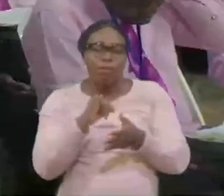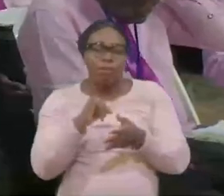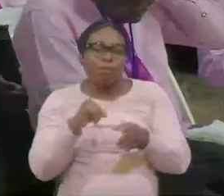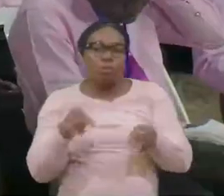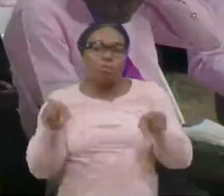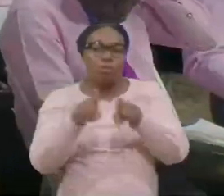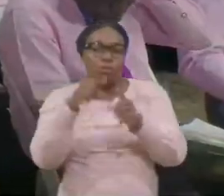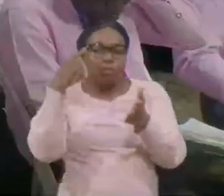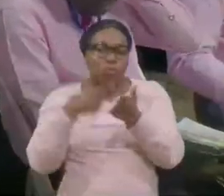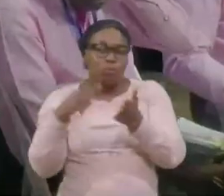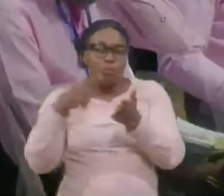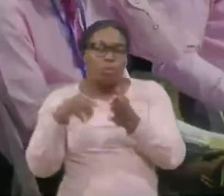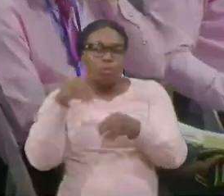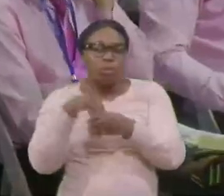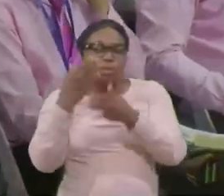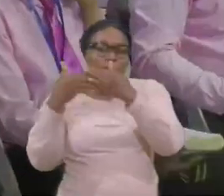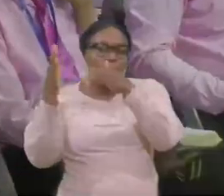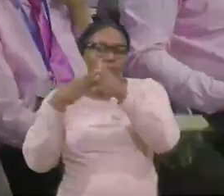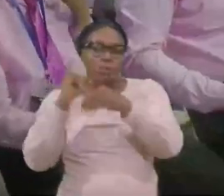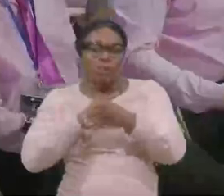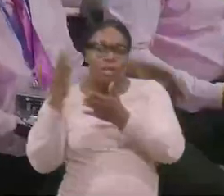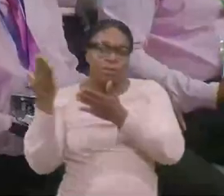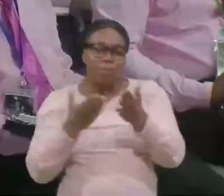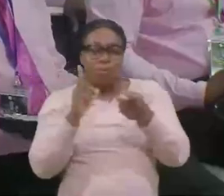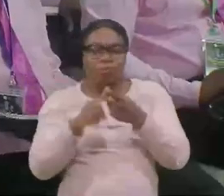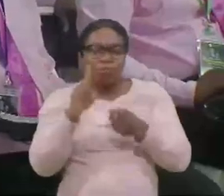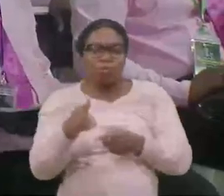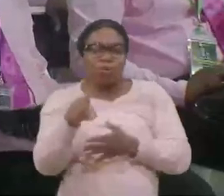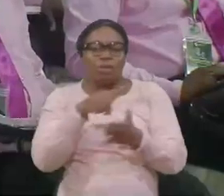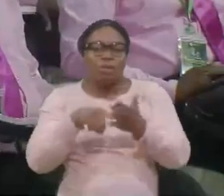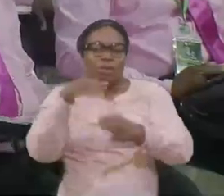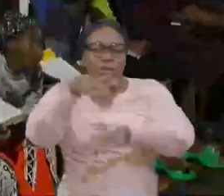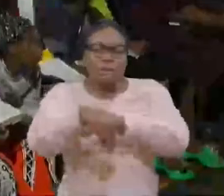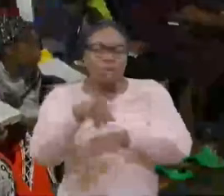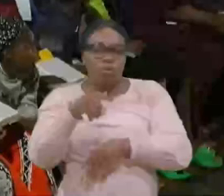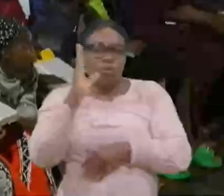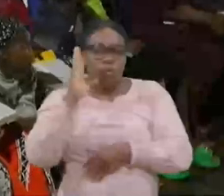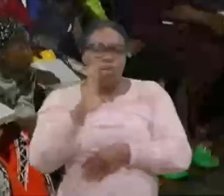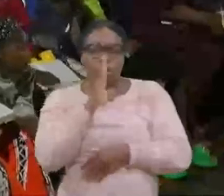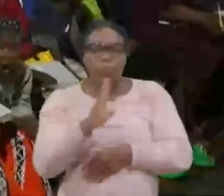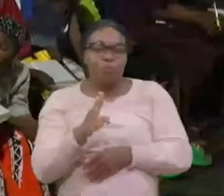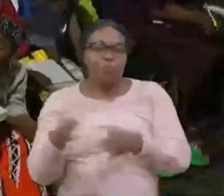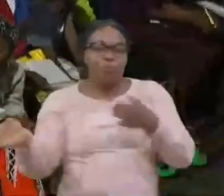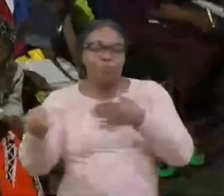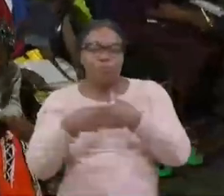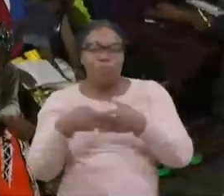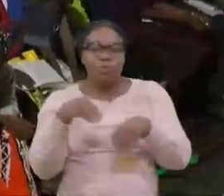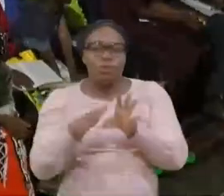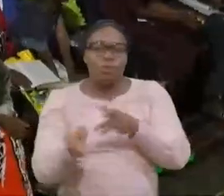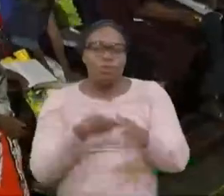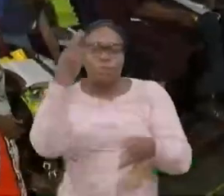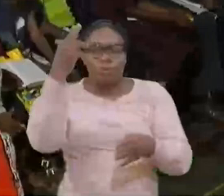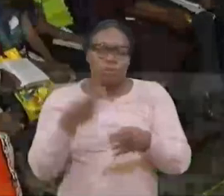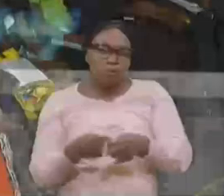été notée au ciel je vous l'amène ce soir vous serez restauré du